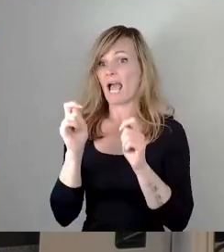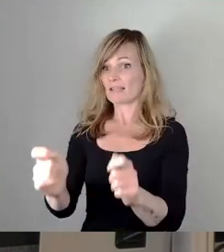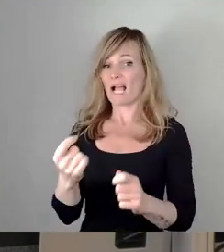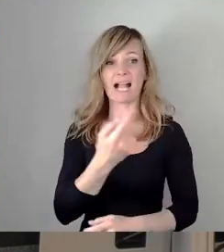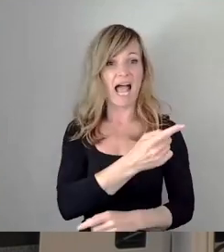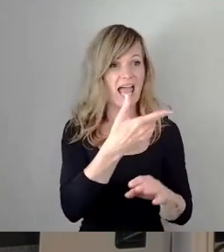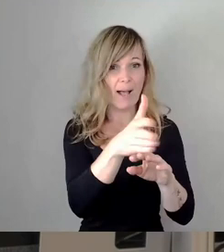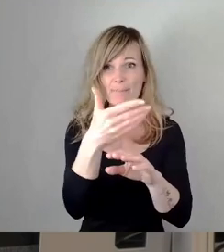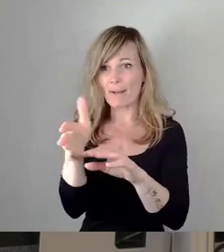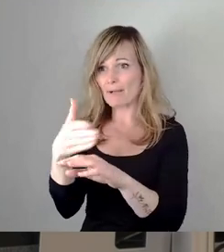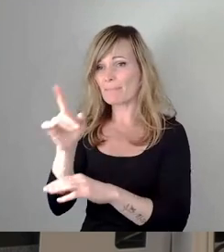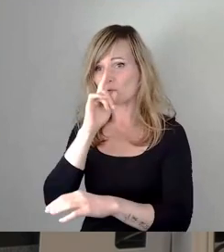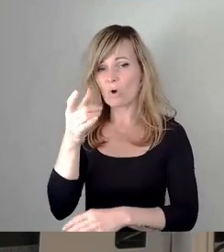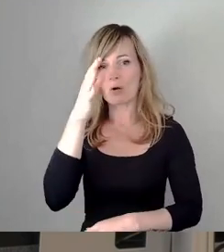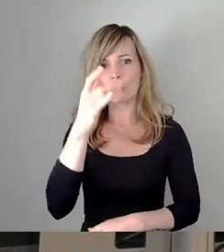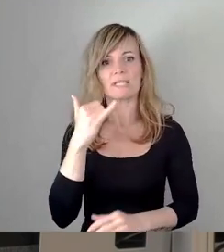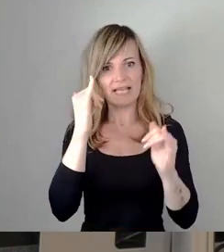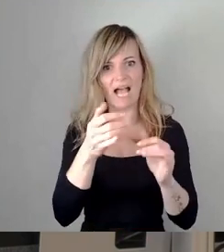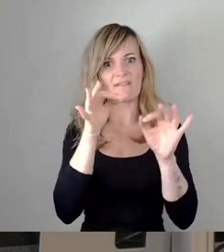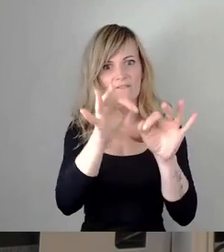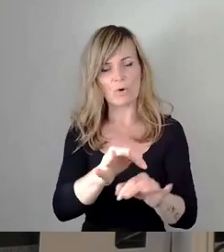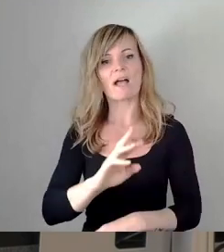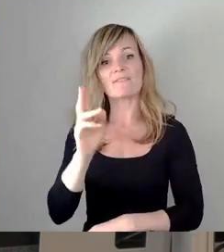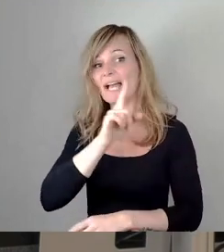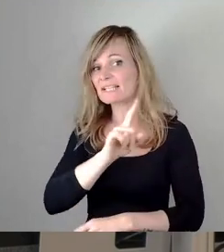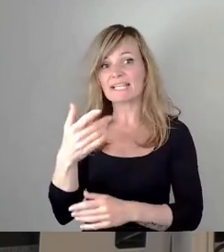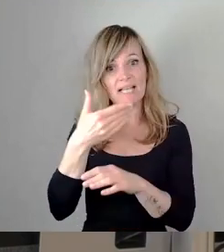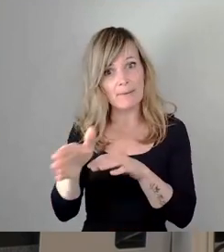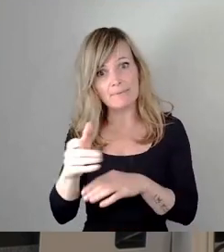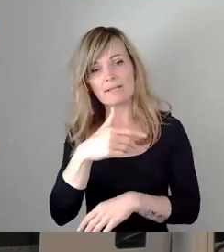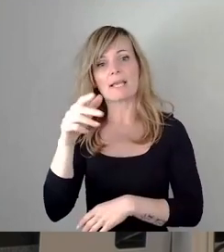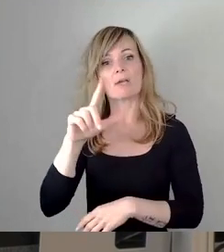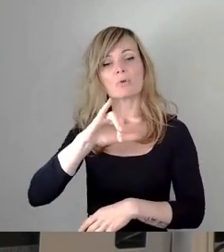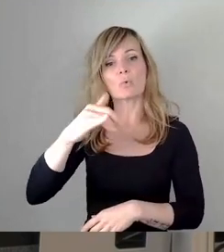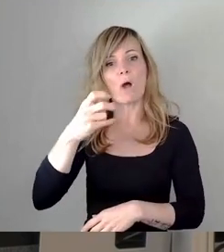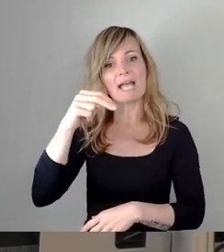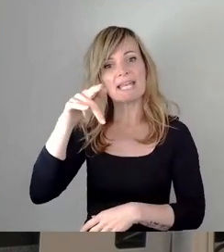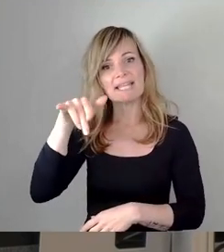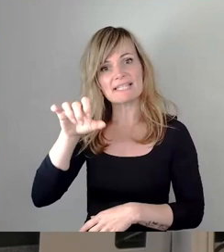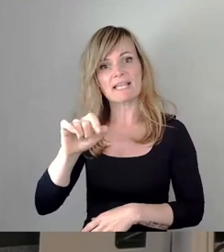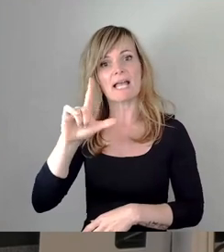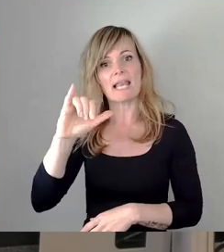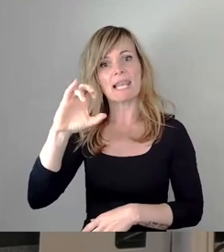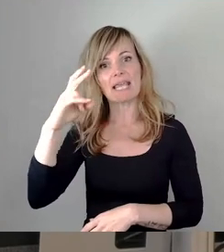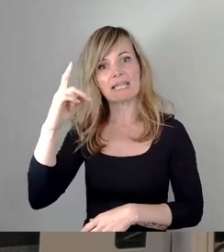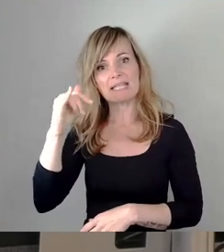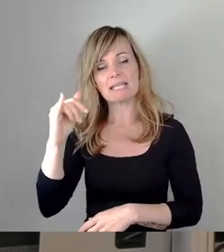kann. Wer das nicht abgelehnt hat, ist Johannes Lichty. Wer hat sich zu dem Punkt enthalten? Möchte ich jetzt hier an der Stelle auch mal öffentlich machen.